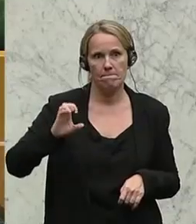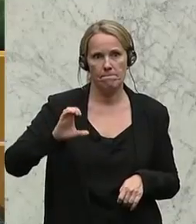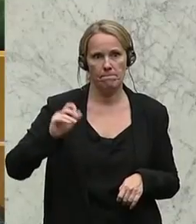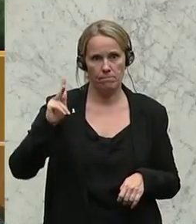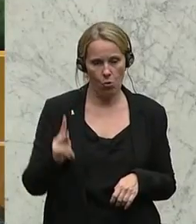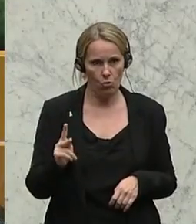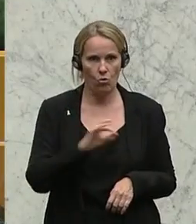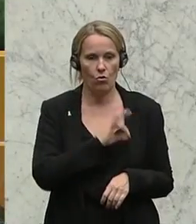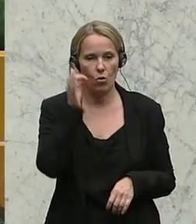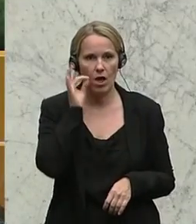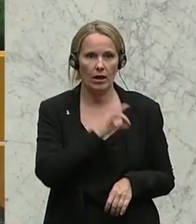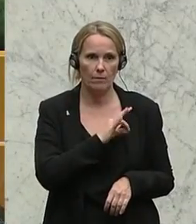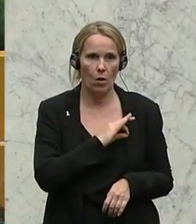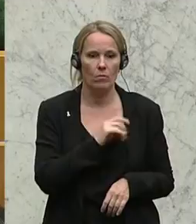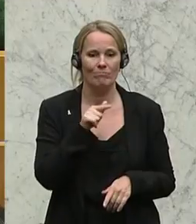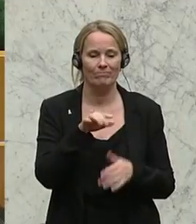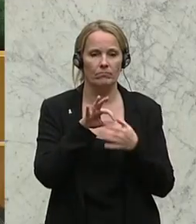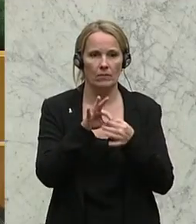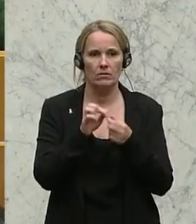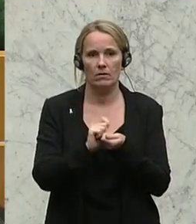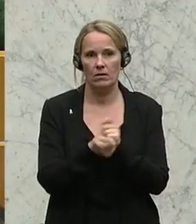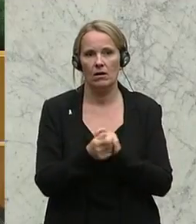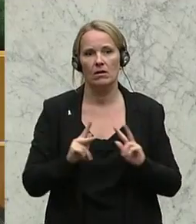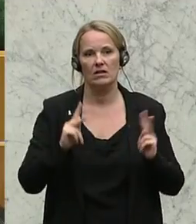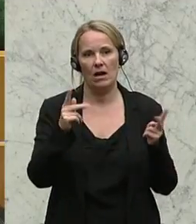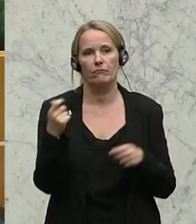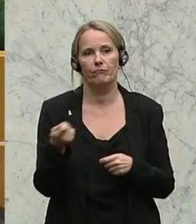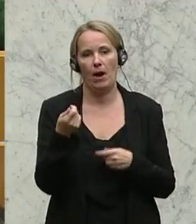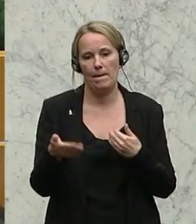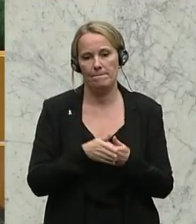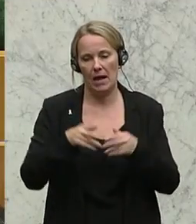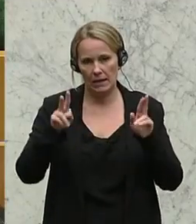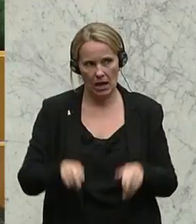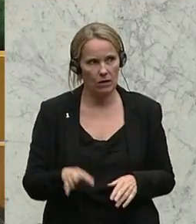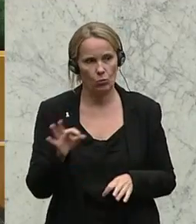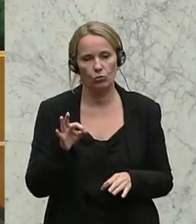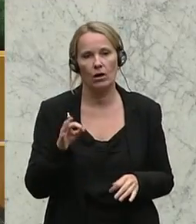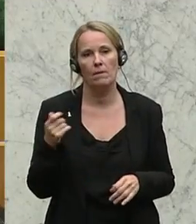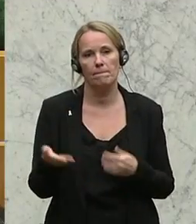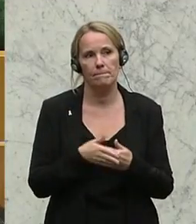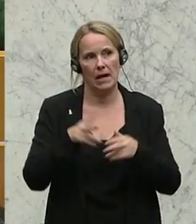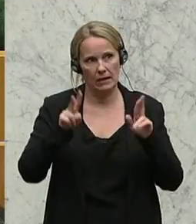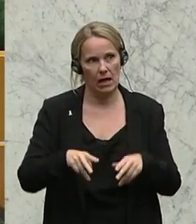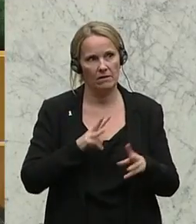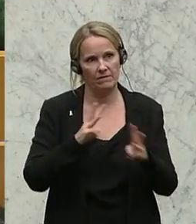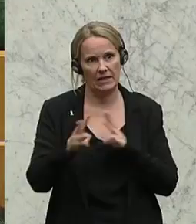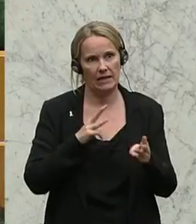Kolleginnen und Kollegen, betreffend Reformierung des Kraftfahrbeirates bzw. des Beirates des